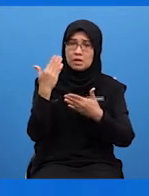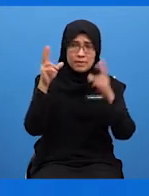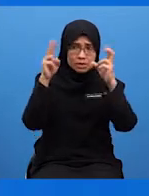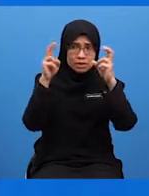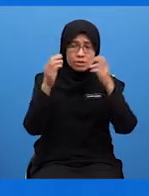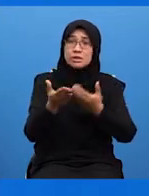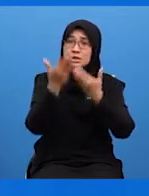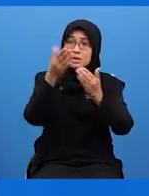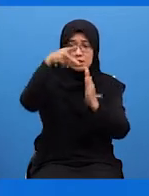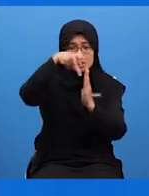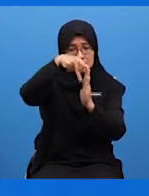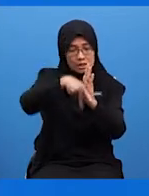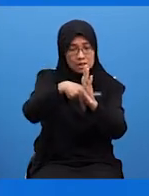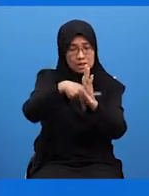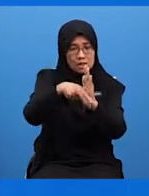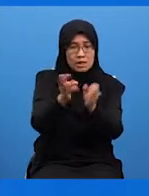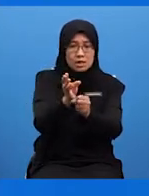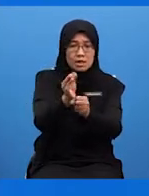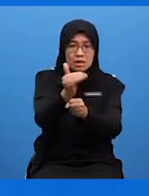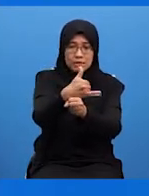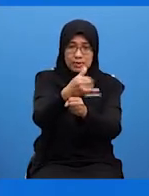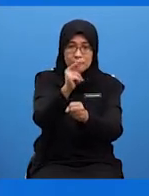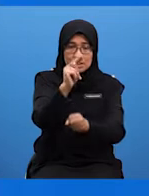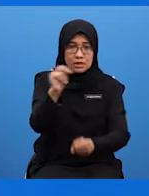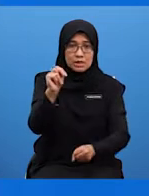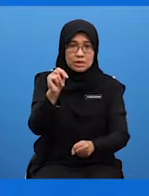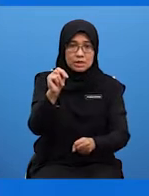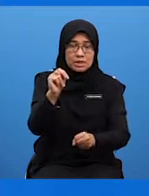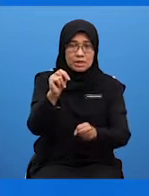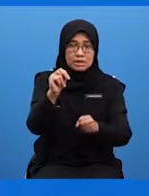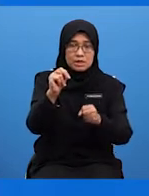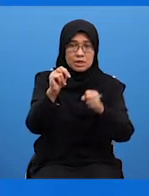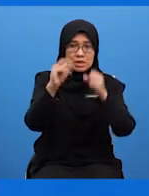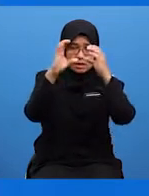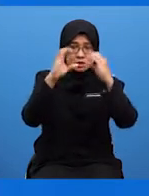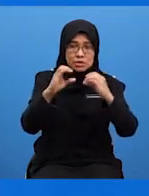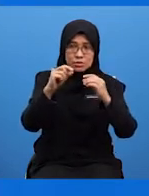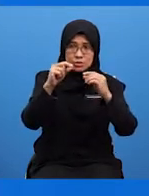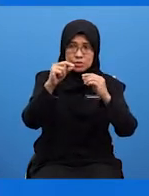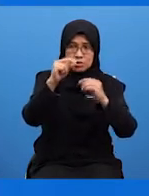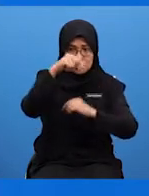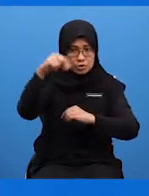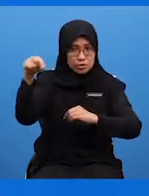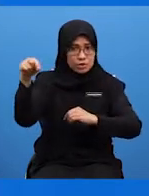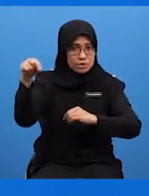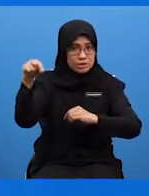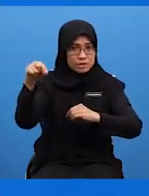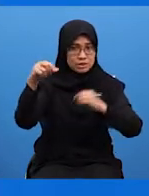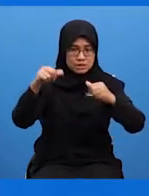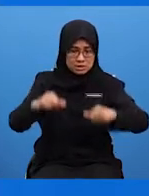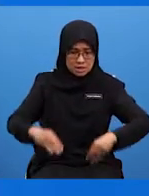pengkaryaan Cara penulisan bibliografi perlulah mengikut format yang ditetapkan